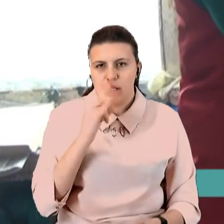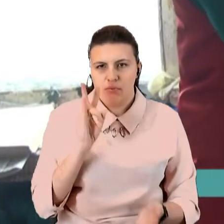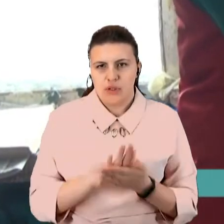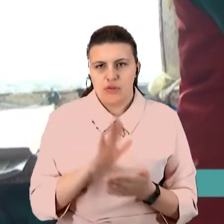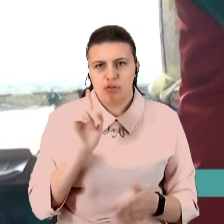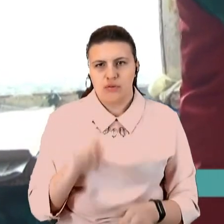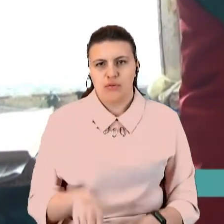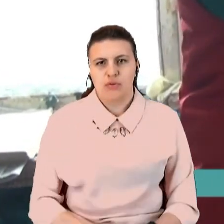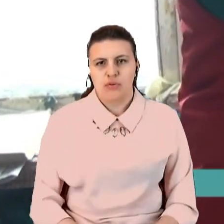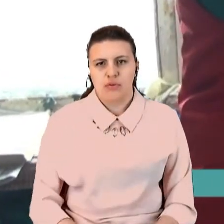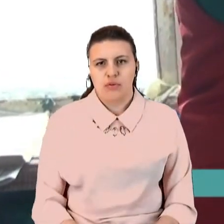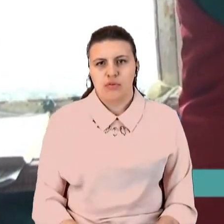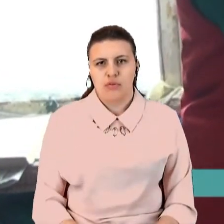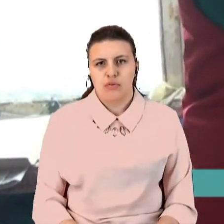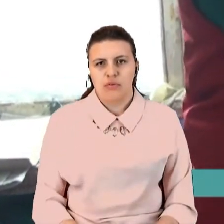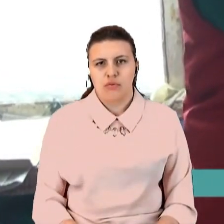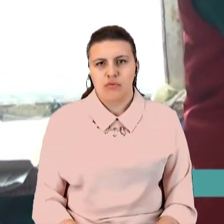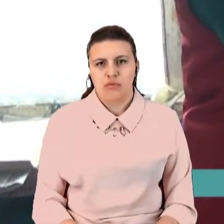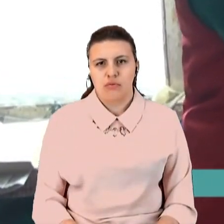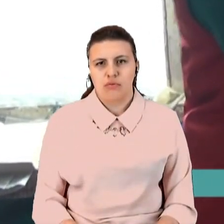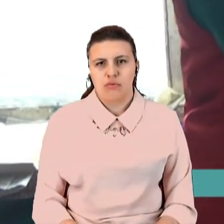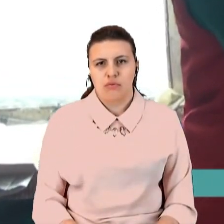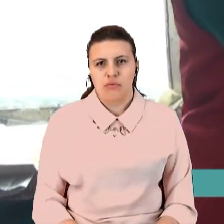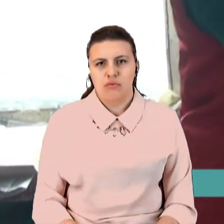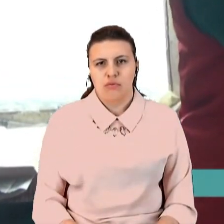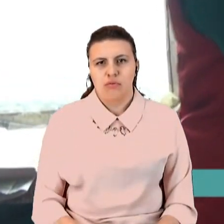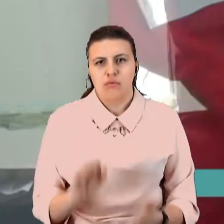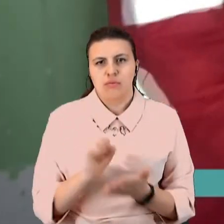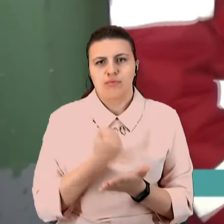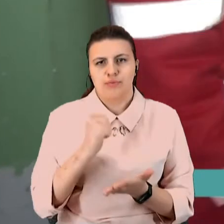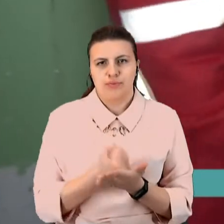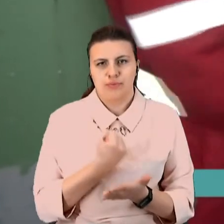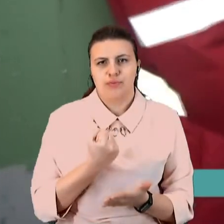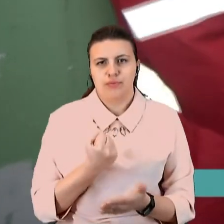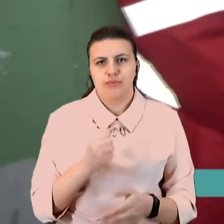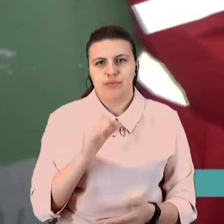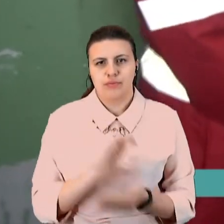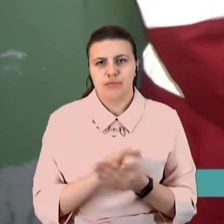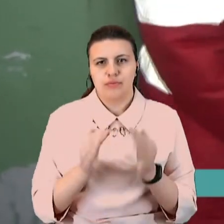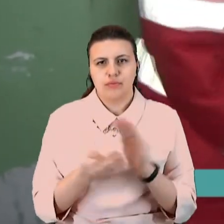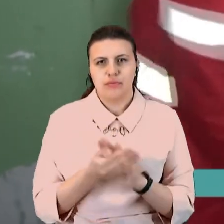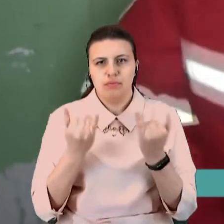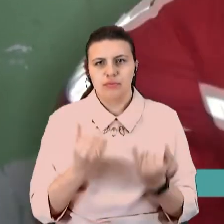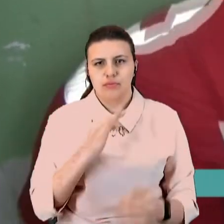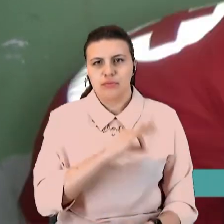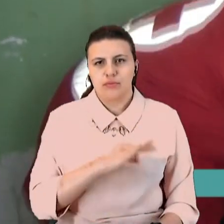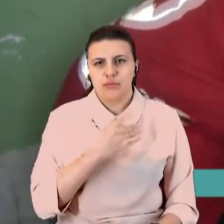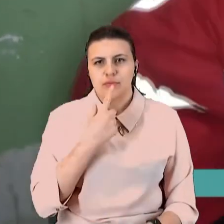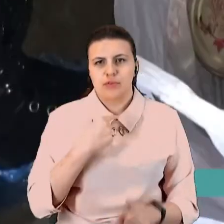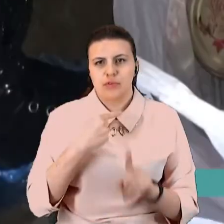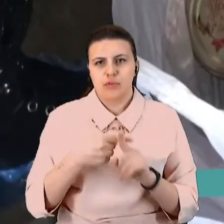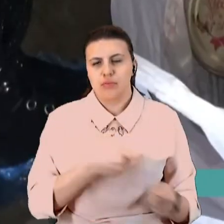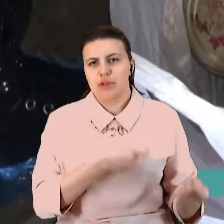Це сьогодні буде юний обід. Картофельна піне і котлети. Сьогодні волонтери Червоного Христа привезли Юрію